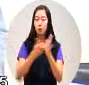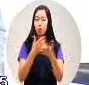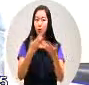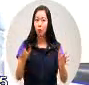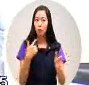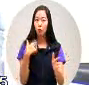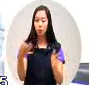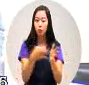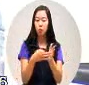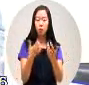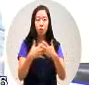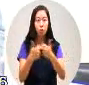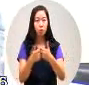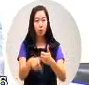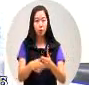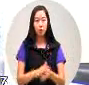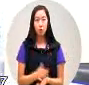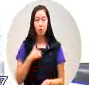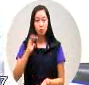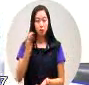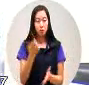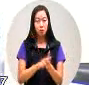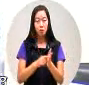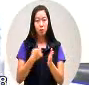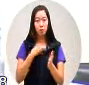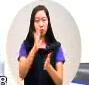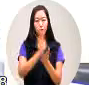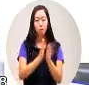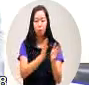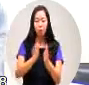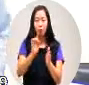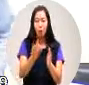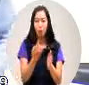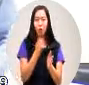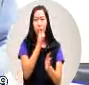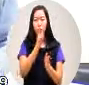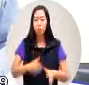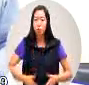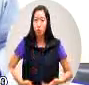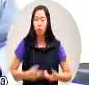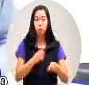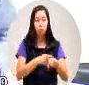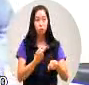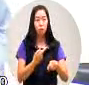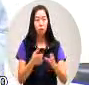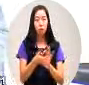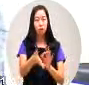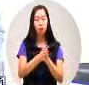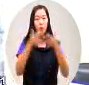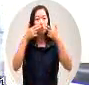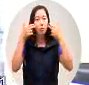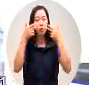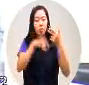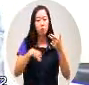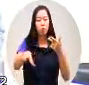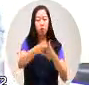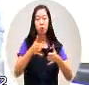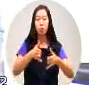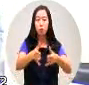编进会的时候会有理由说急迫性那么原住民地区的道路呢